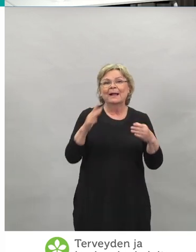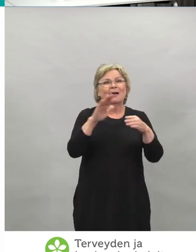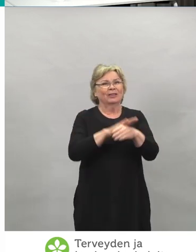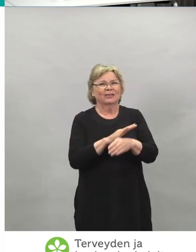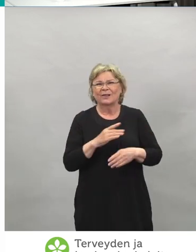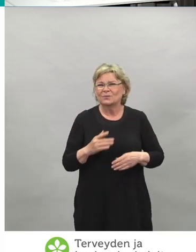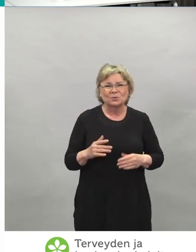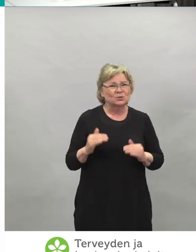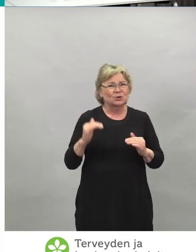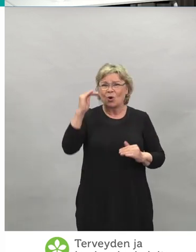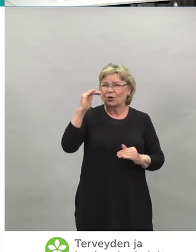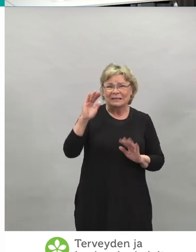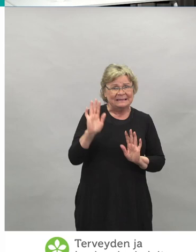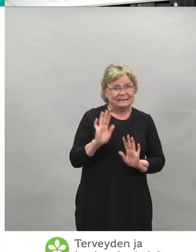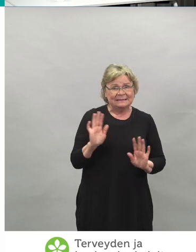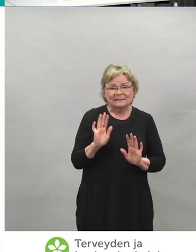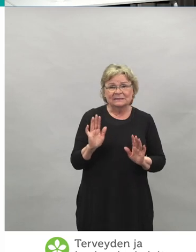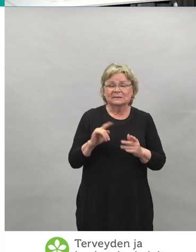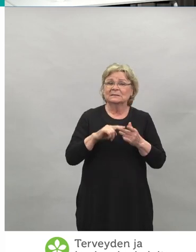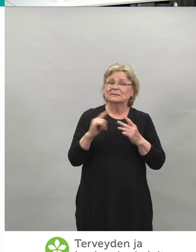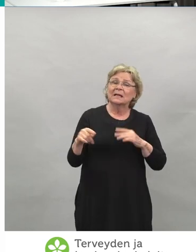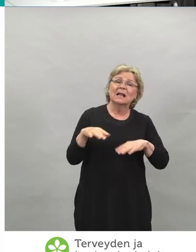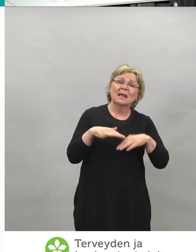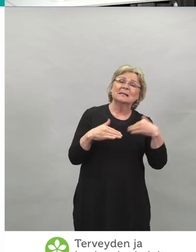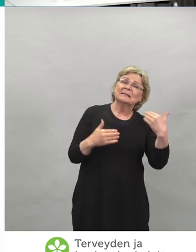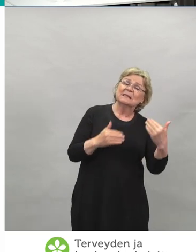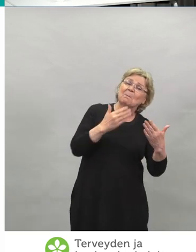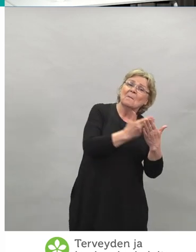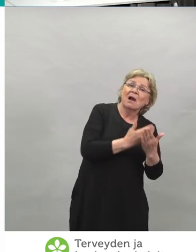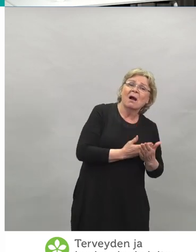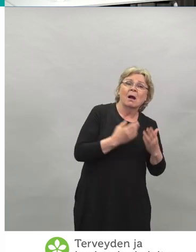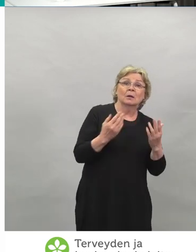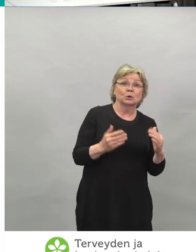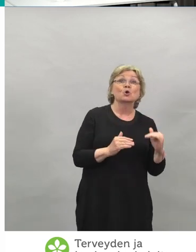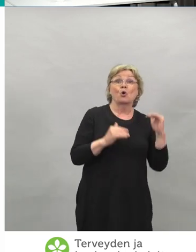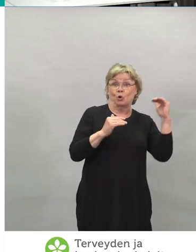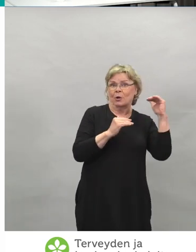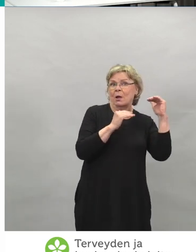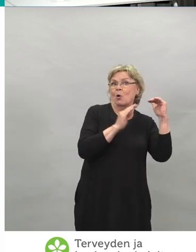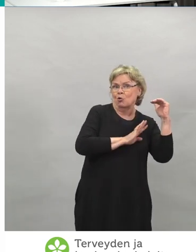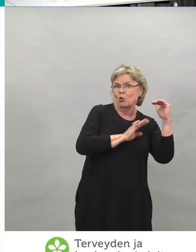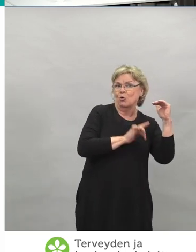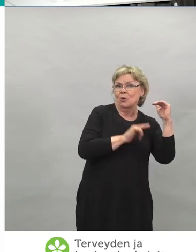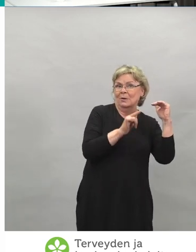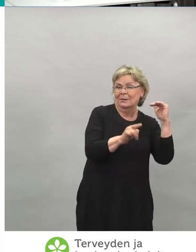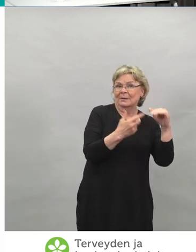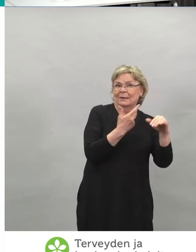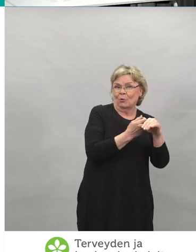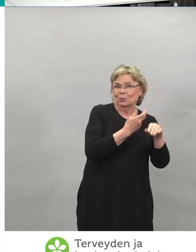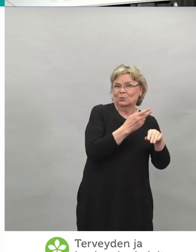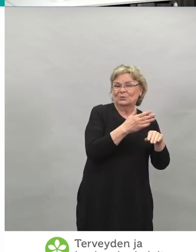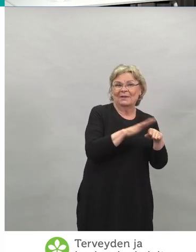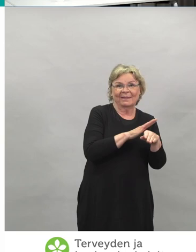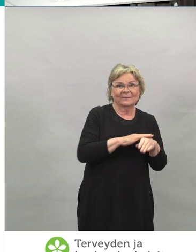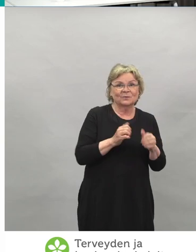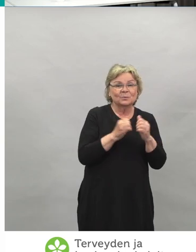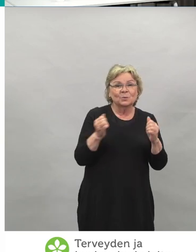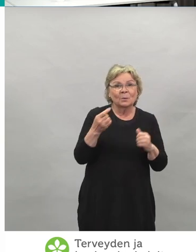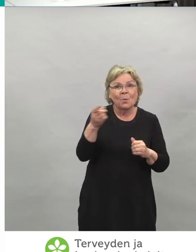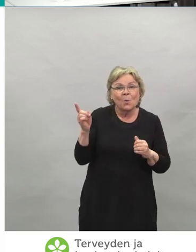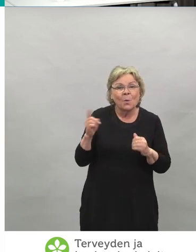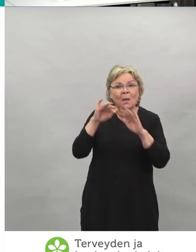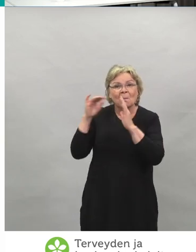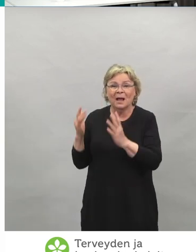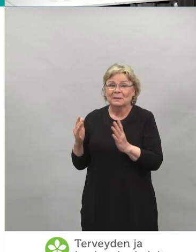korkea. Eli länsimaissa pääasiassa on korkeaa rokotuskattavuutta, mutta muualla maailmassa vielä hyvin